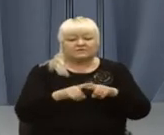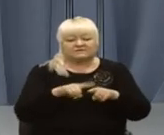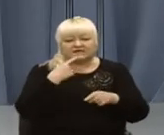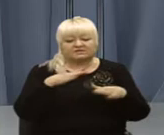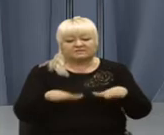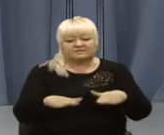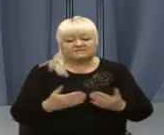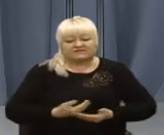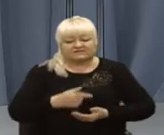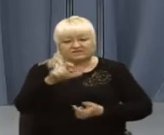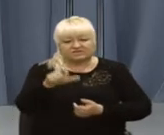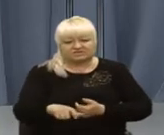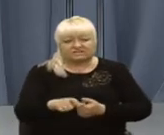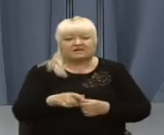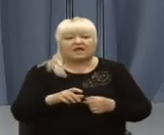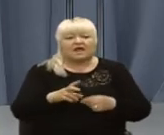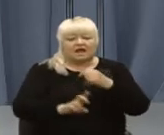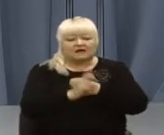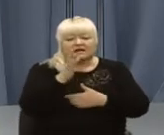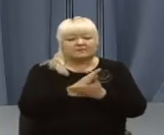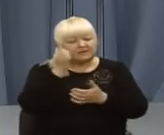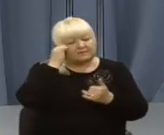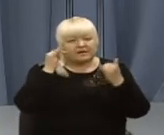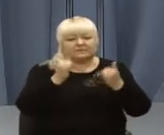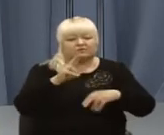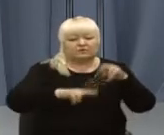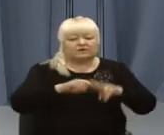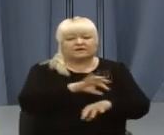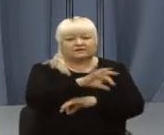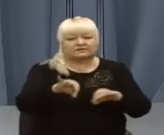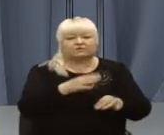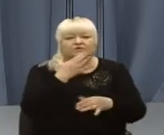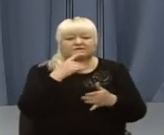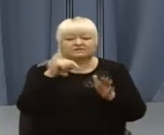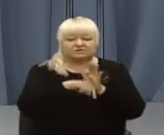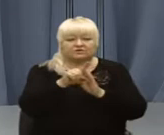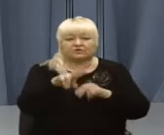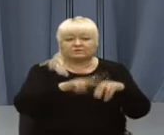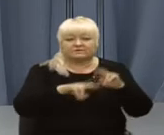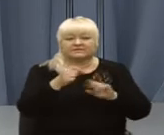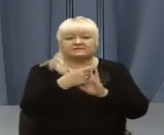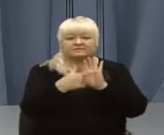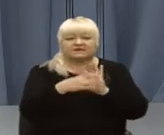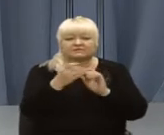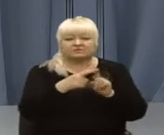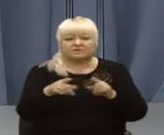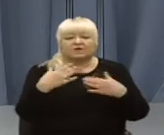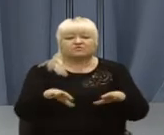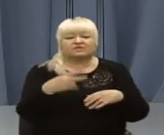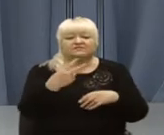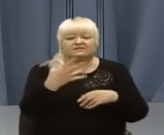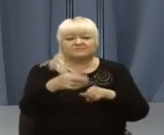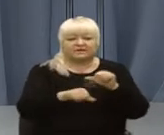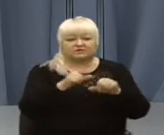Петро Перцун. Храм є пам'яткою архітектури національного значення, його звели у XVII столітті. Уже 25 років